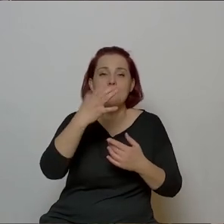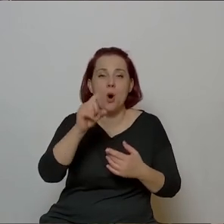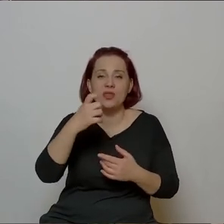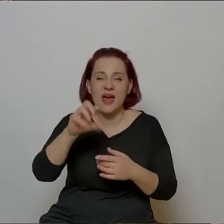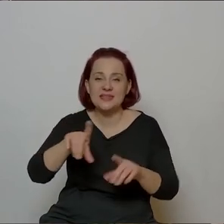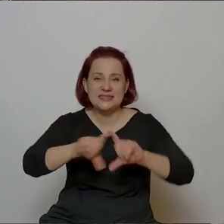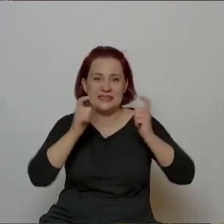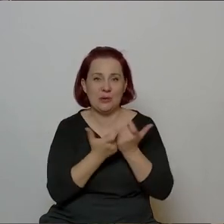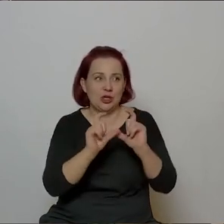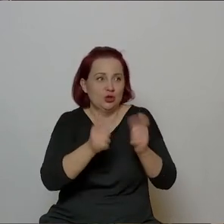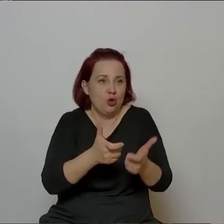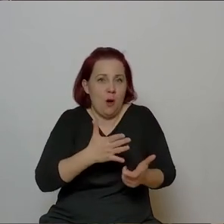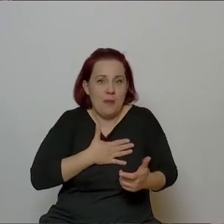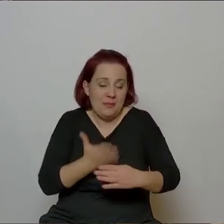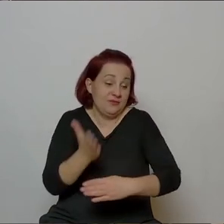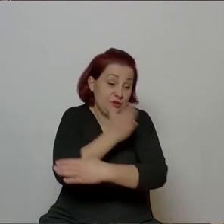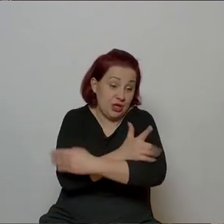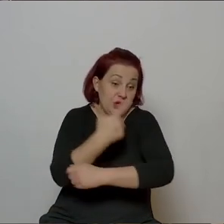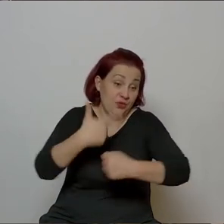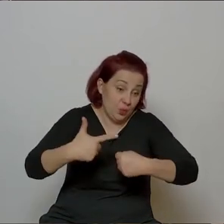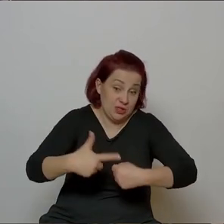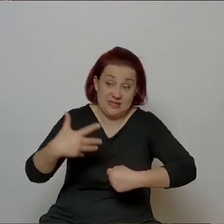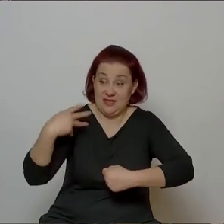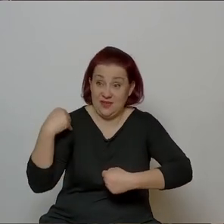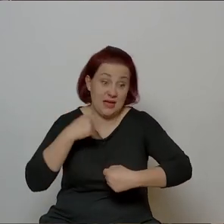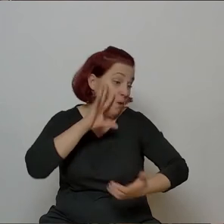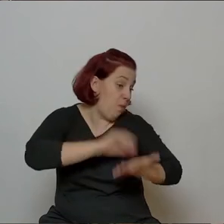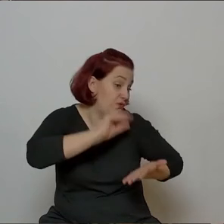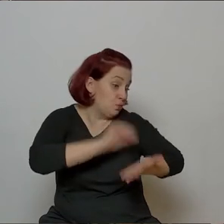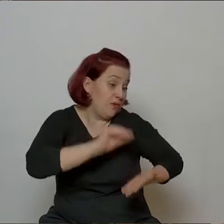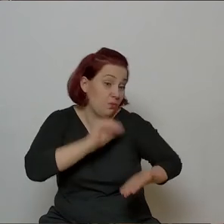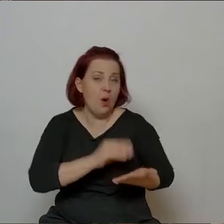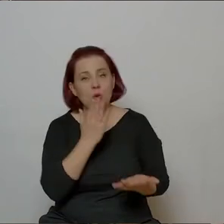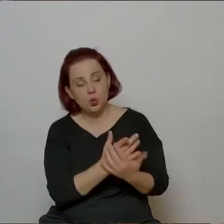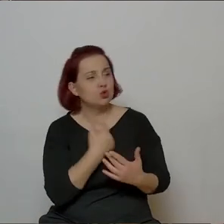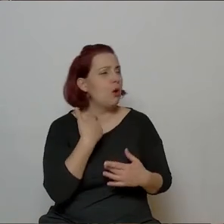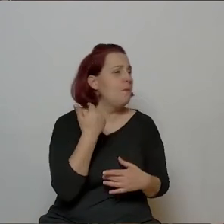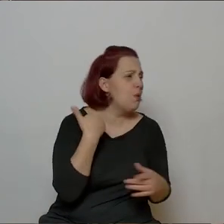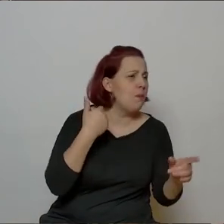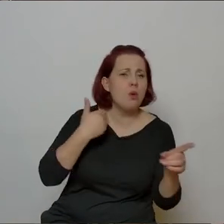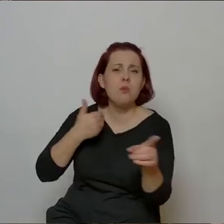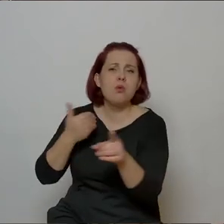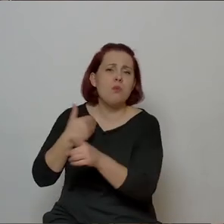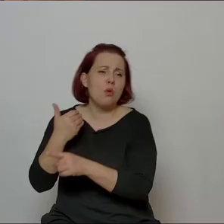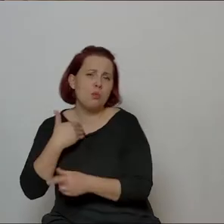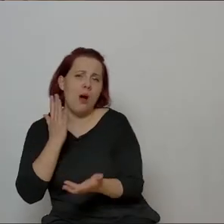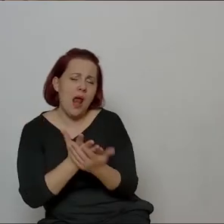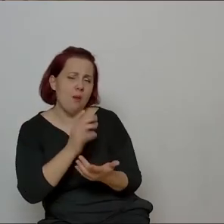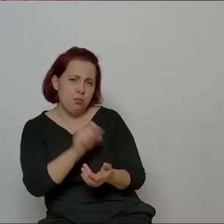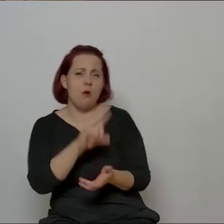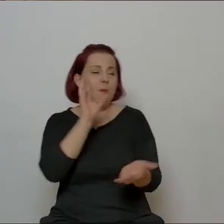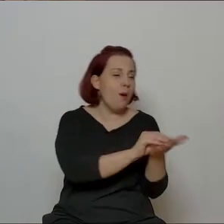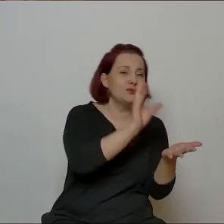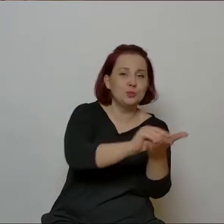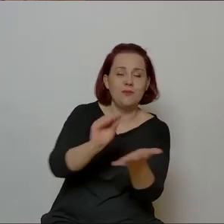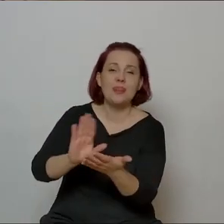cytryny z wieku XX ciągle, wywalanie drzwi już otwartych, że ktoś się bawi w dadaizm, który już był, to żeby